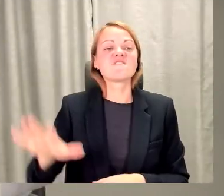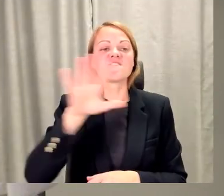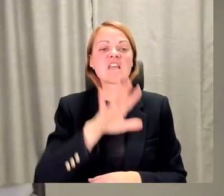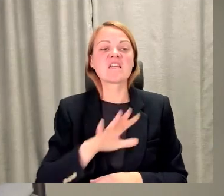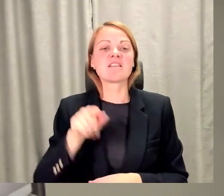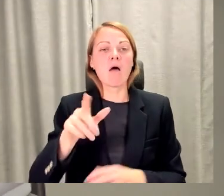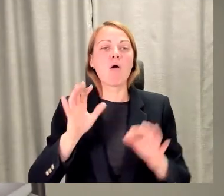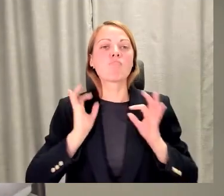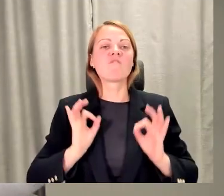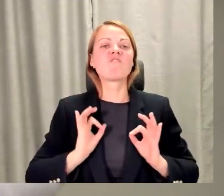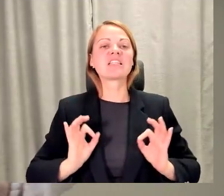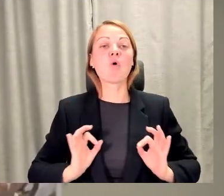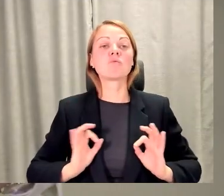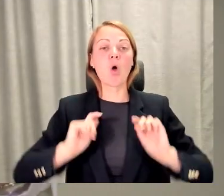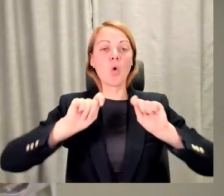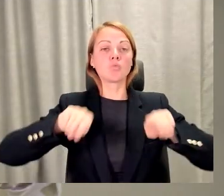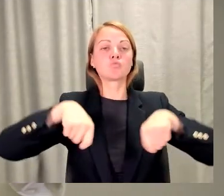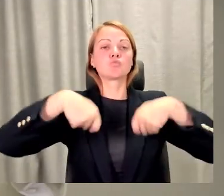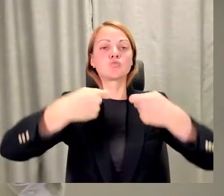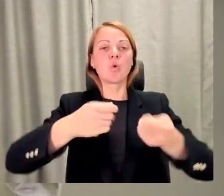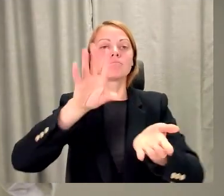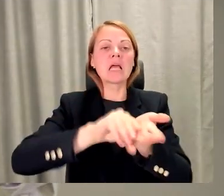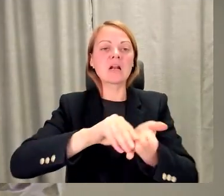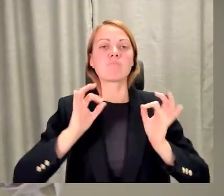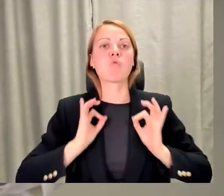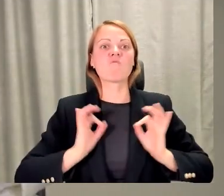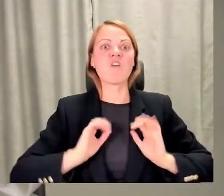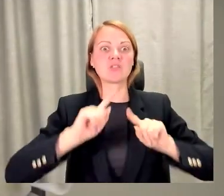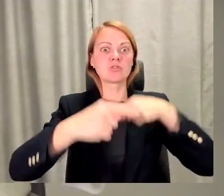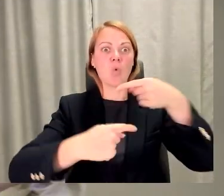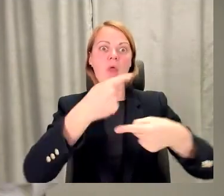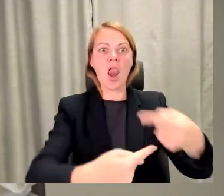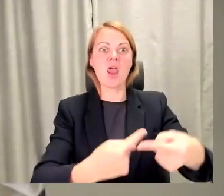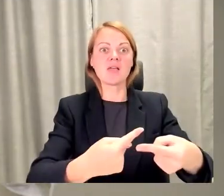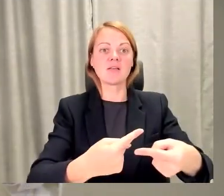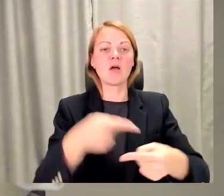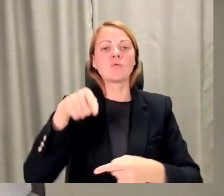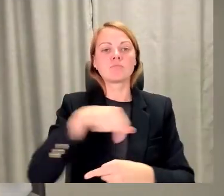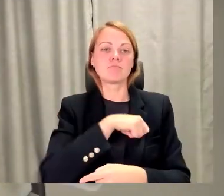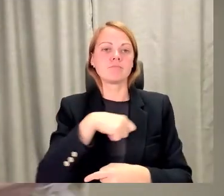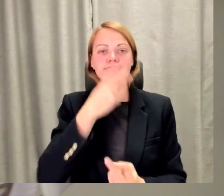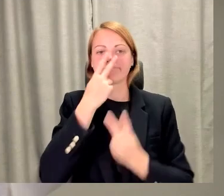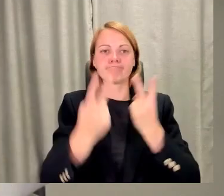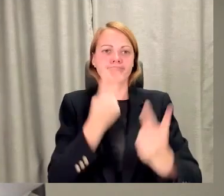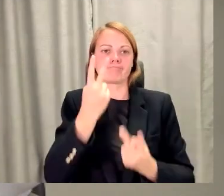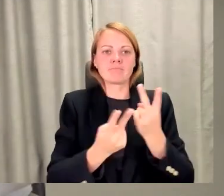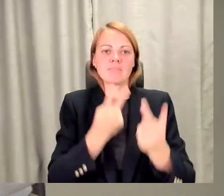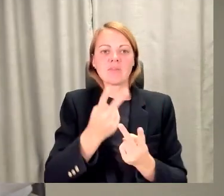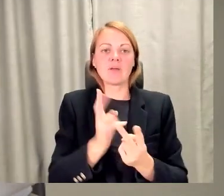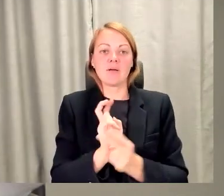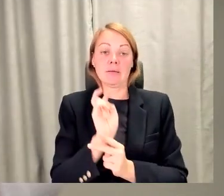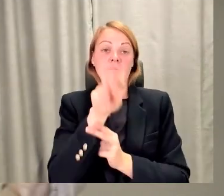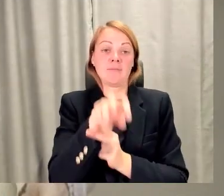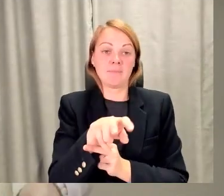savu pieradzi profesionāļiem. un tu vari iziet no savas apkārtnēs vidas un nokļūt tur, kur ir